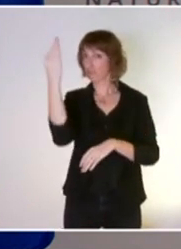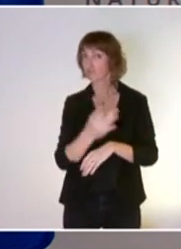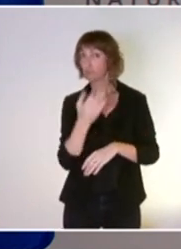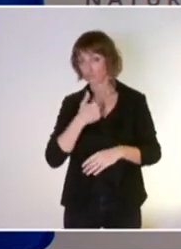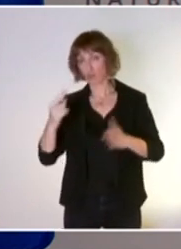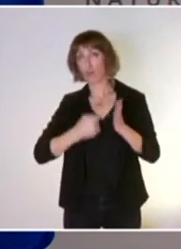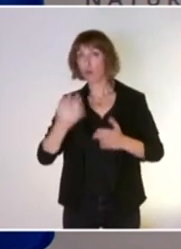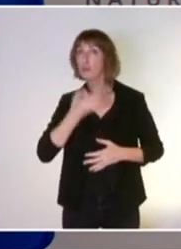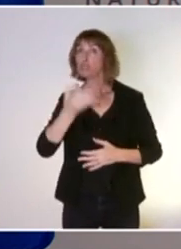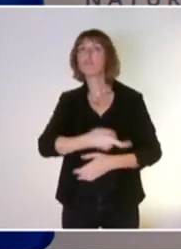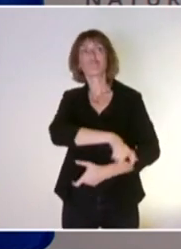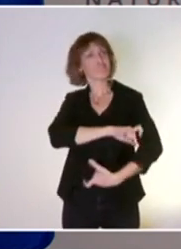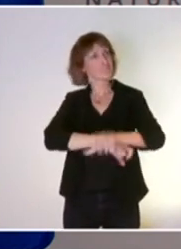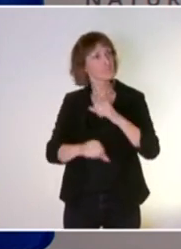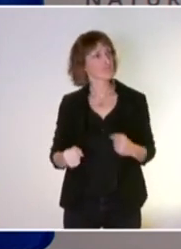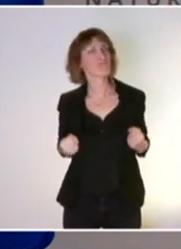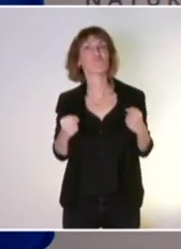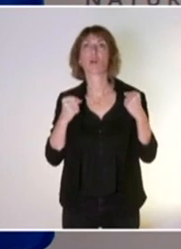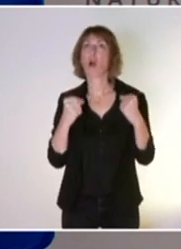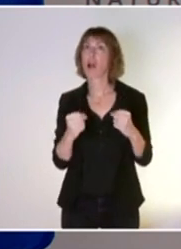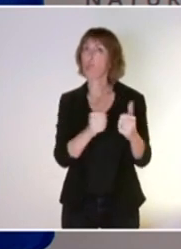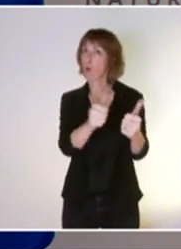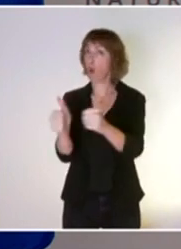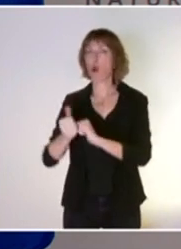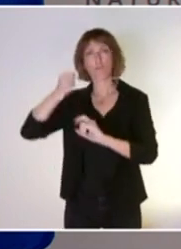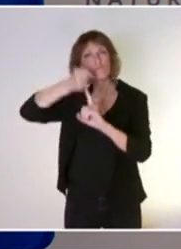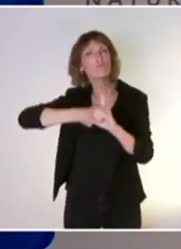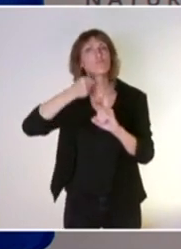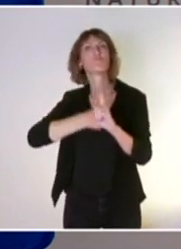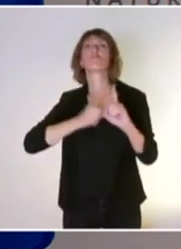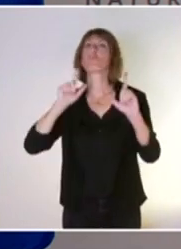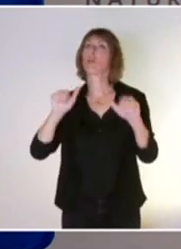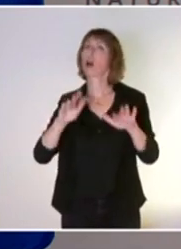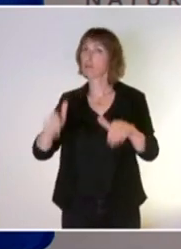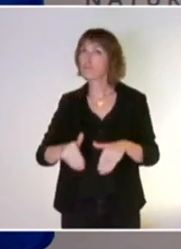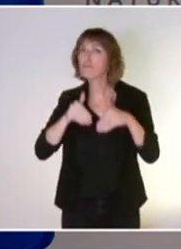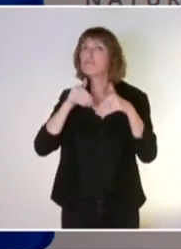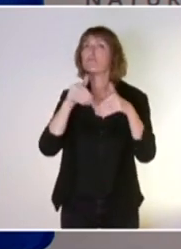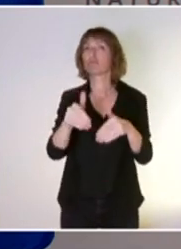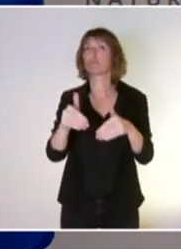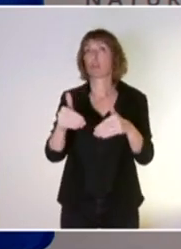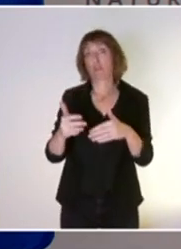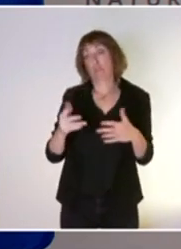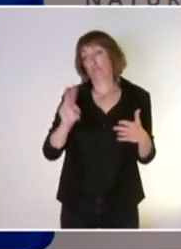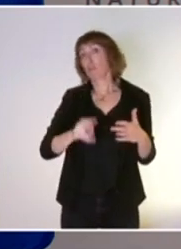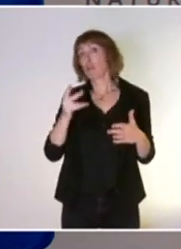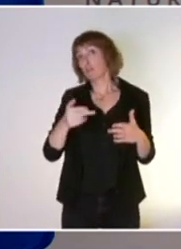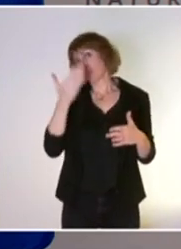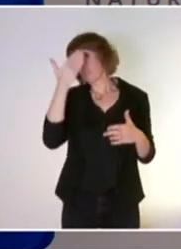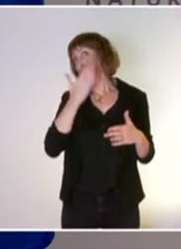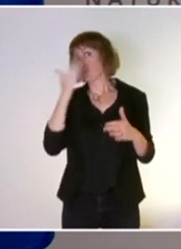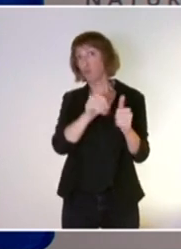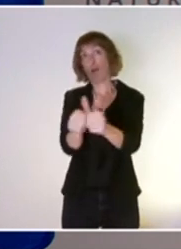engagement et même notre front commun et la nécessité d'être ensemble dans le